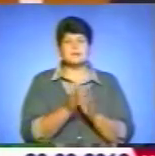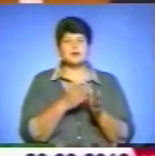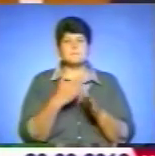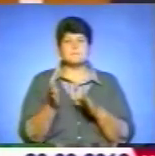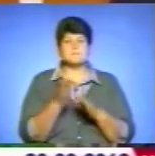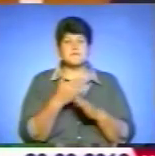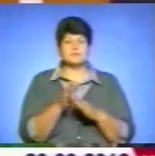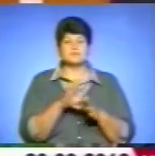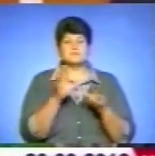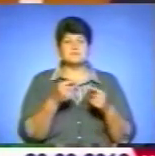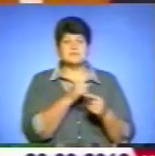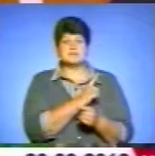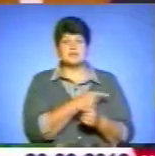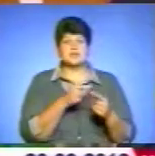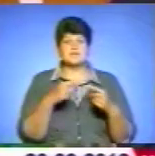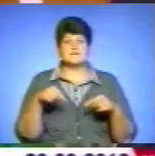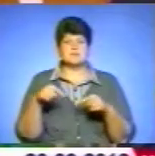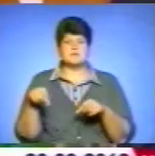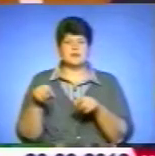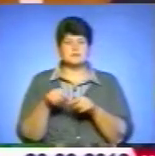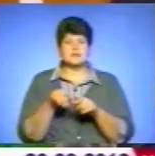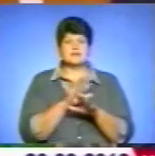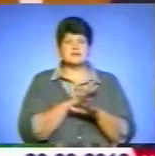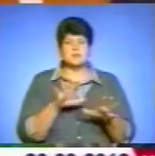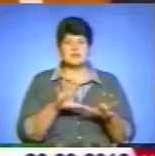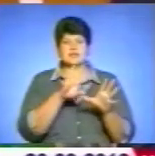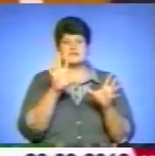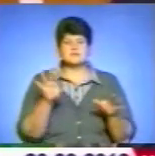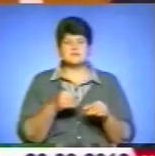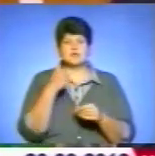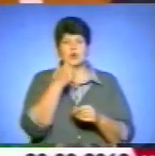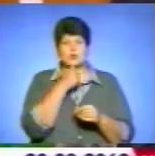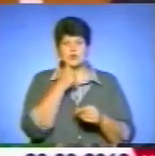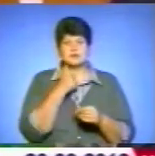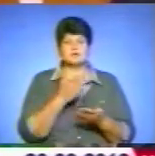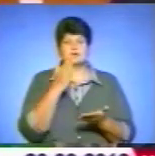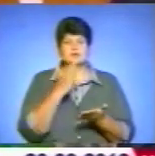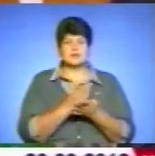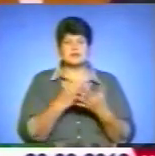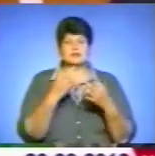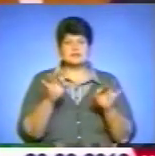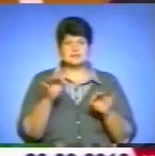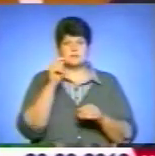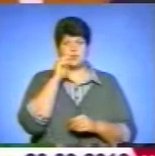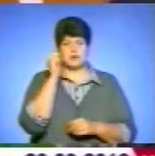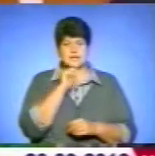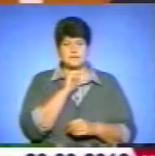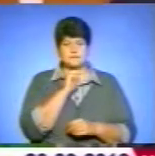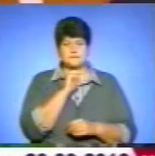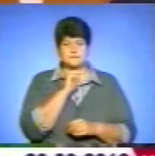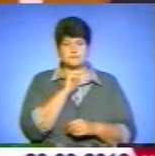силовими відомствами не було, мабуть, за всі роки существування незалежності України. І